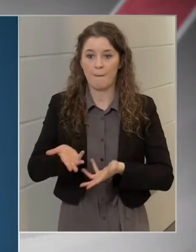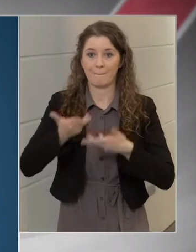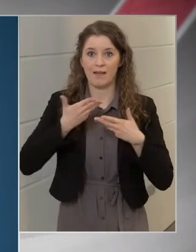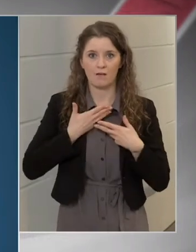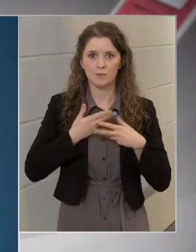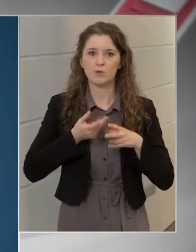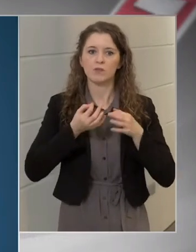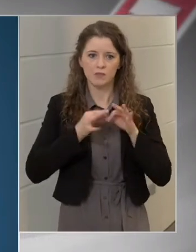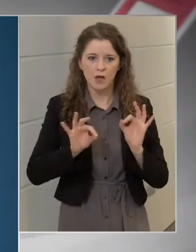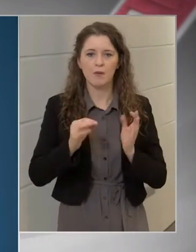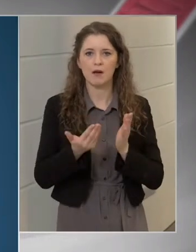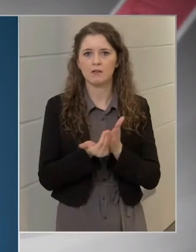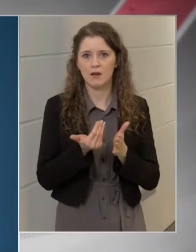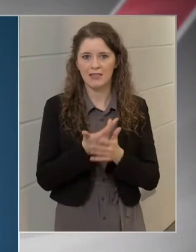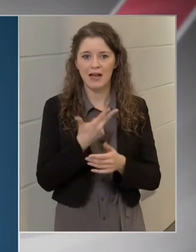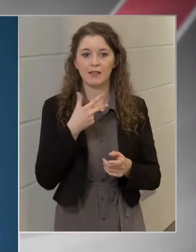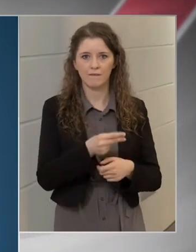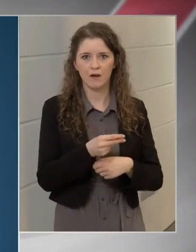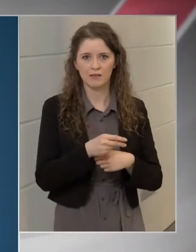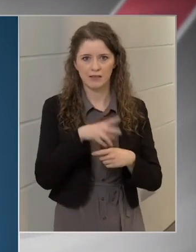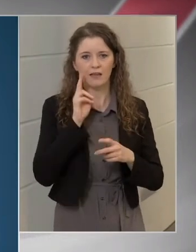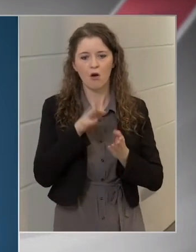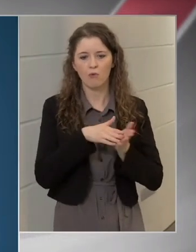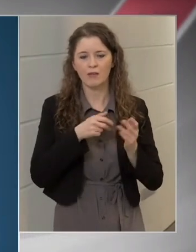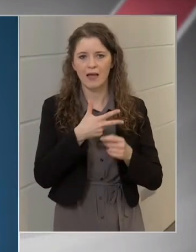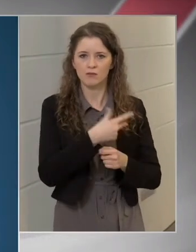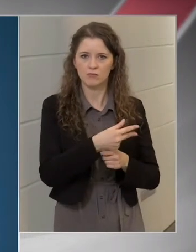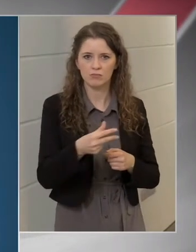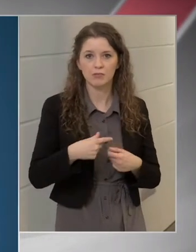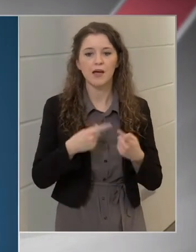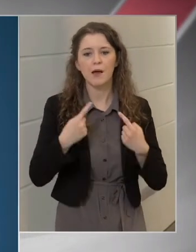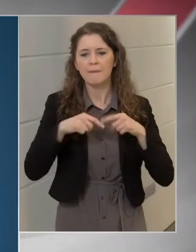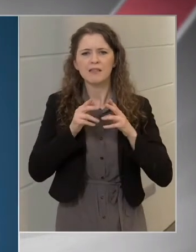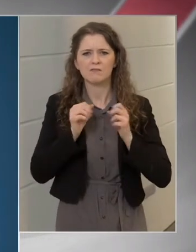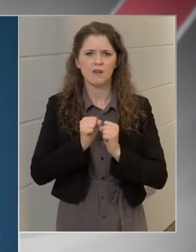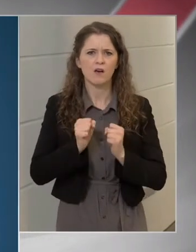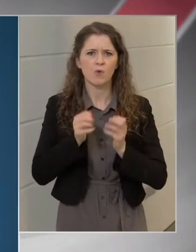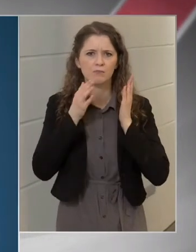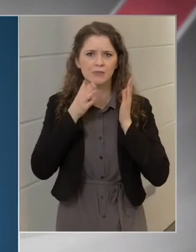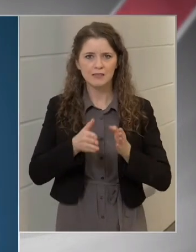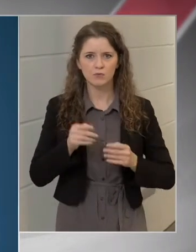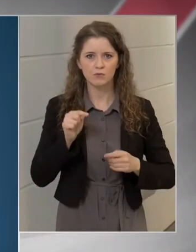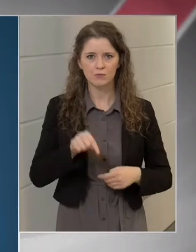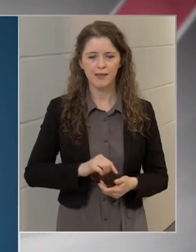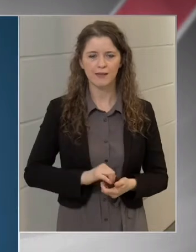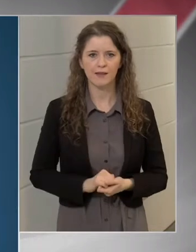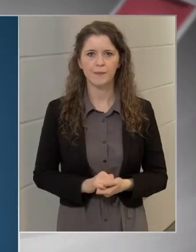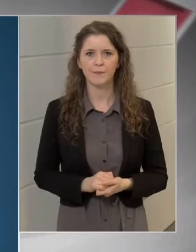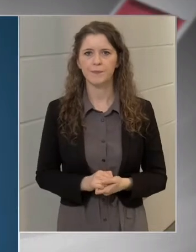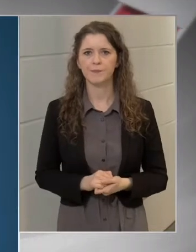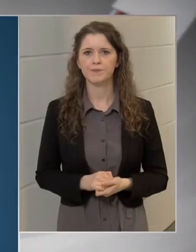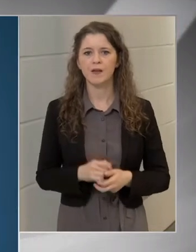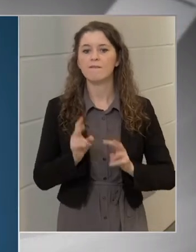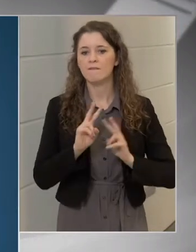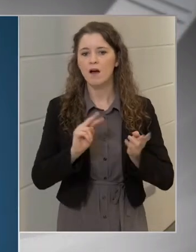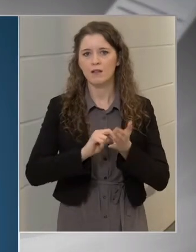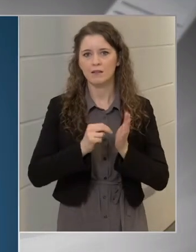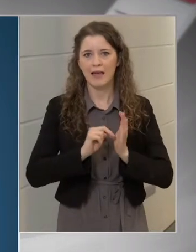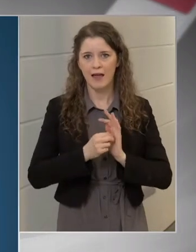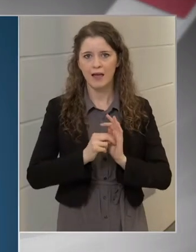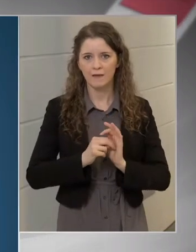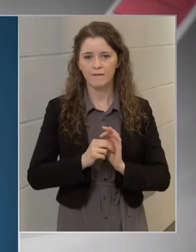a vakcinákat, és mi nagyon bizakodóak vagyunk, terveink vannak,